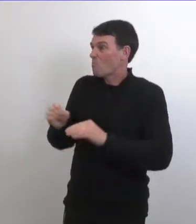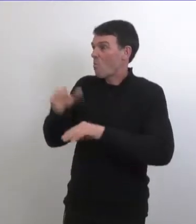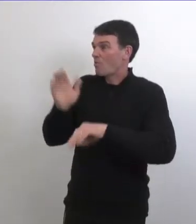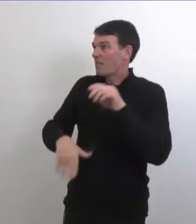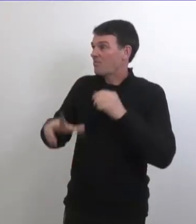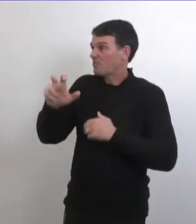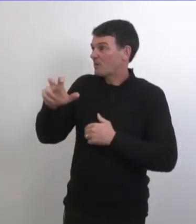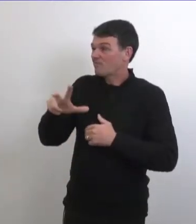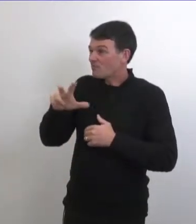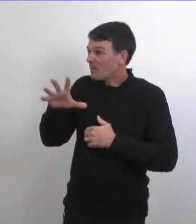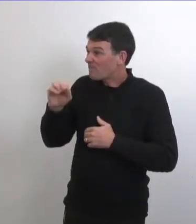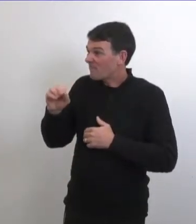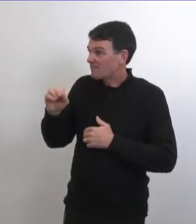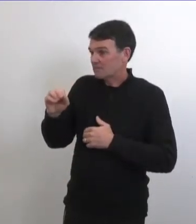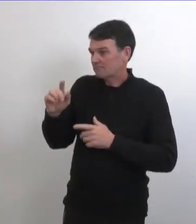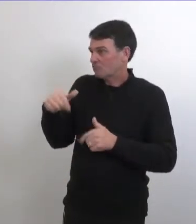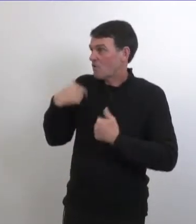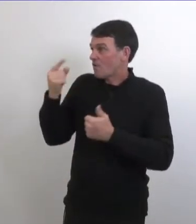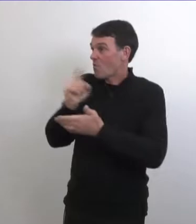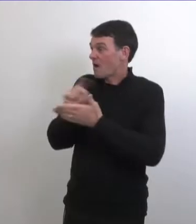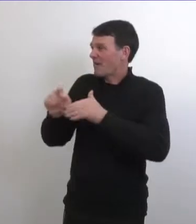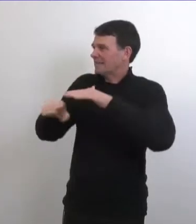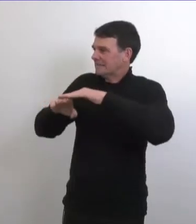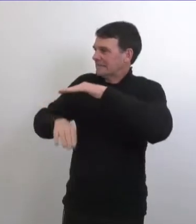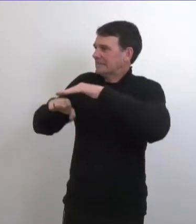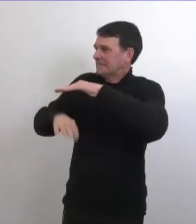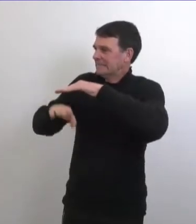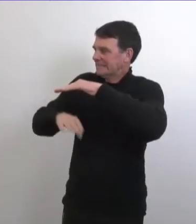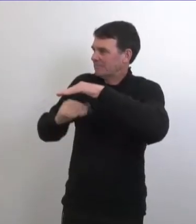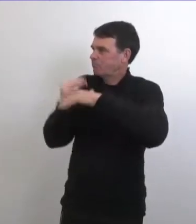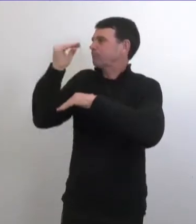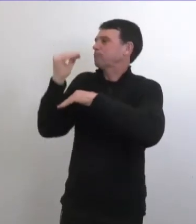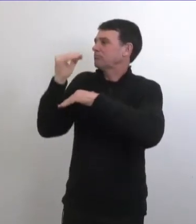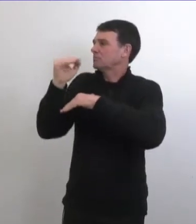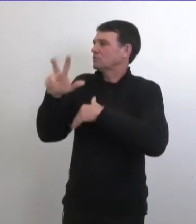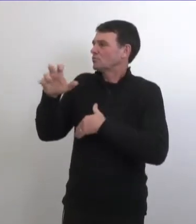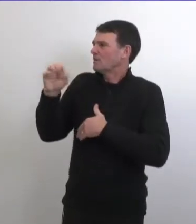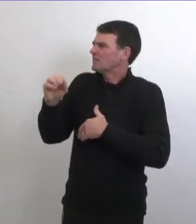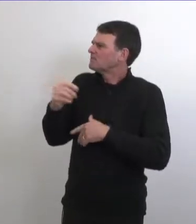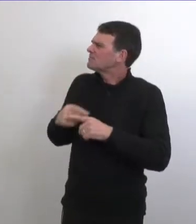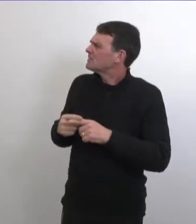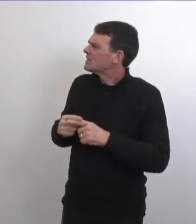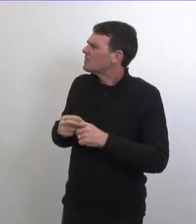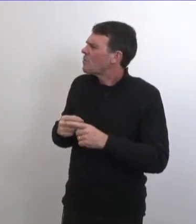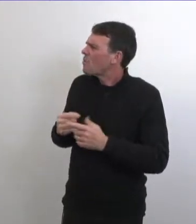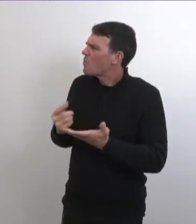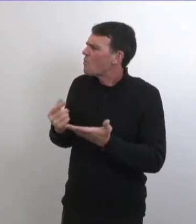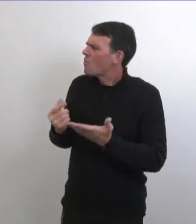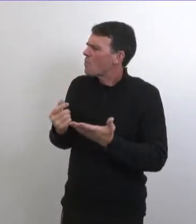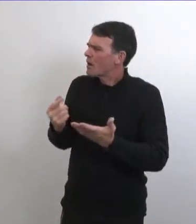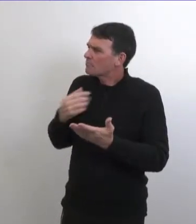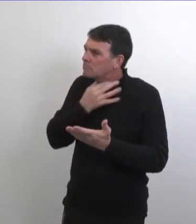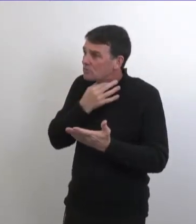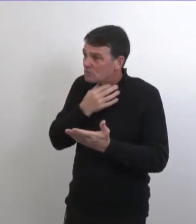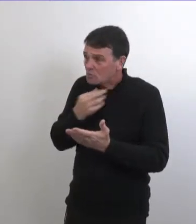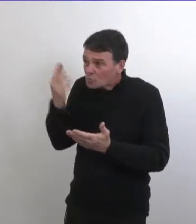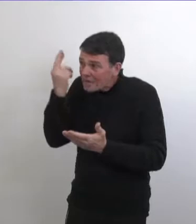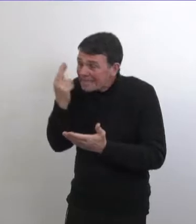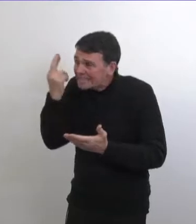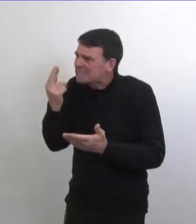nouveaux cas et c la première fois depuis plus d'une semaine je pense je me demande simplement s'il ya une raison